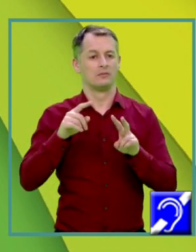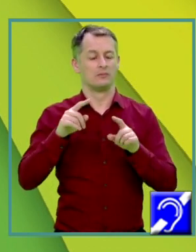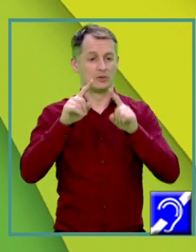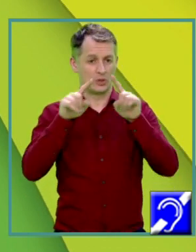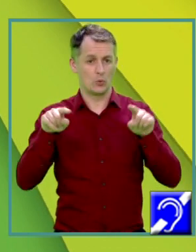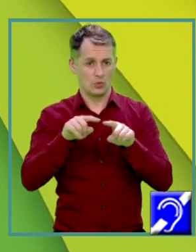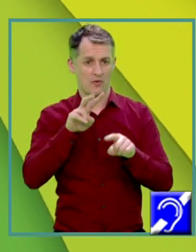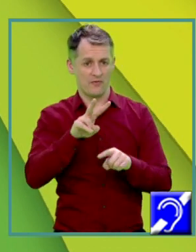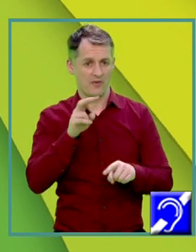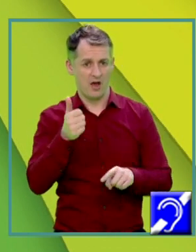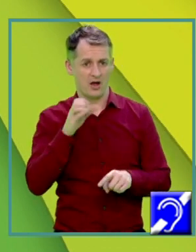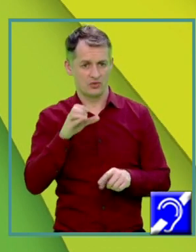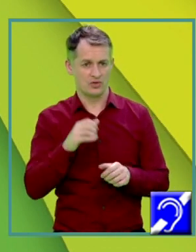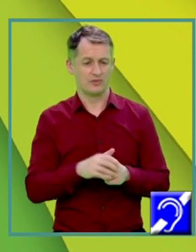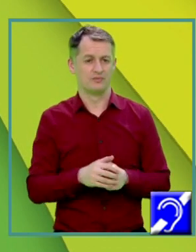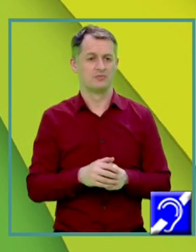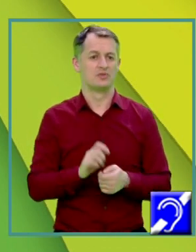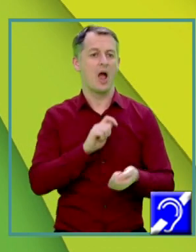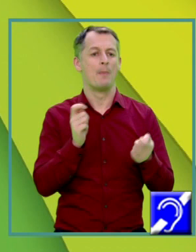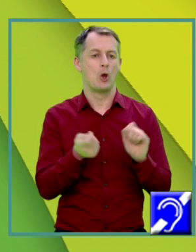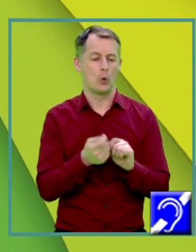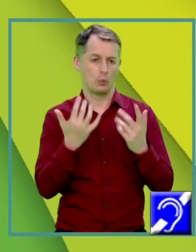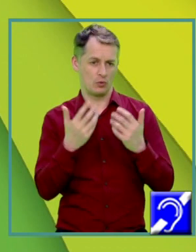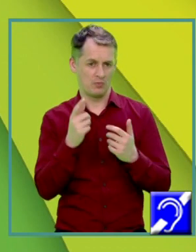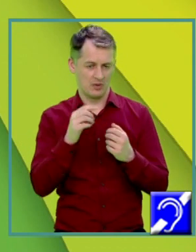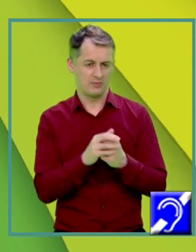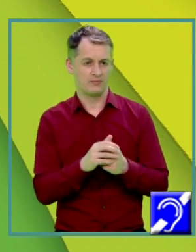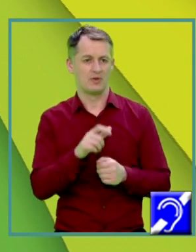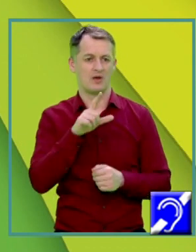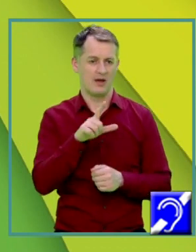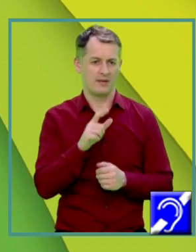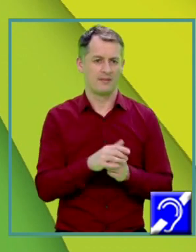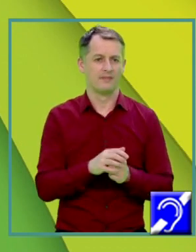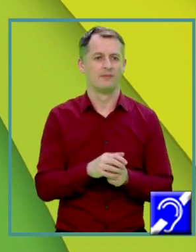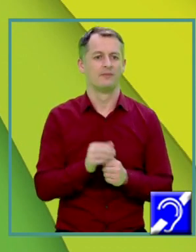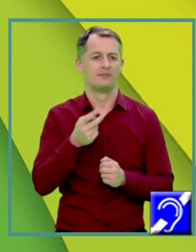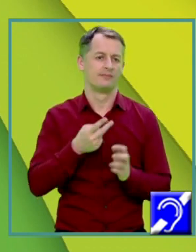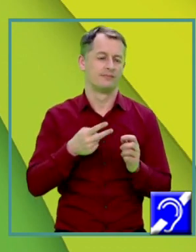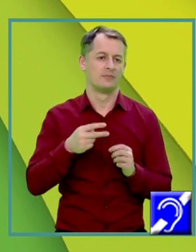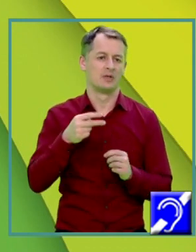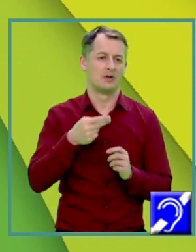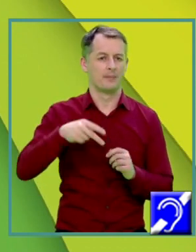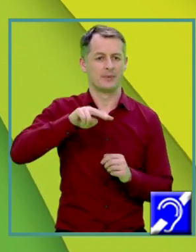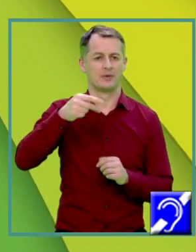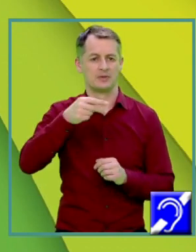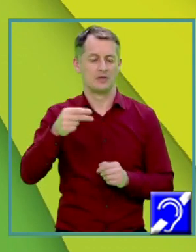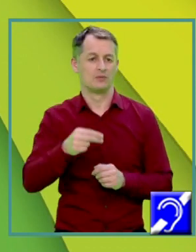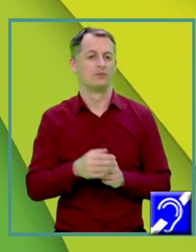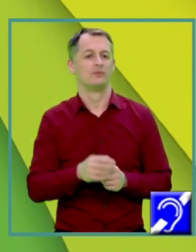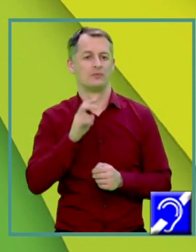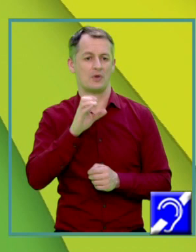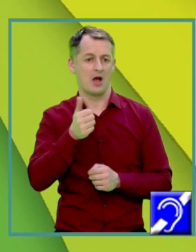egal cu AC ori VO pe 2 Dar AC este L radical din 2 ori H pe 2